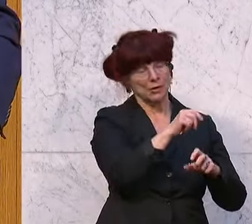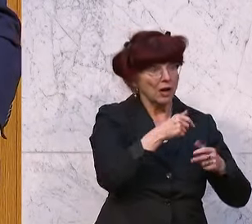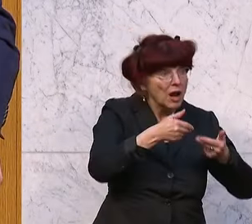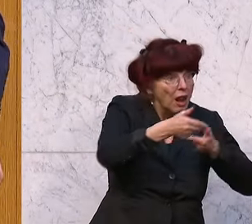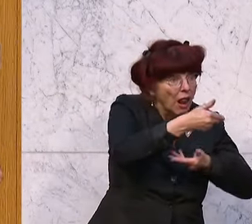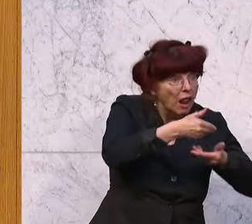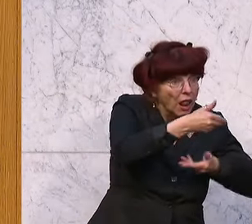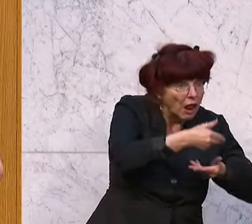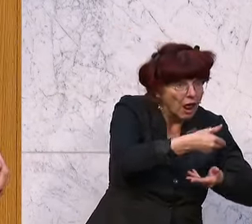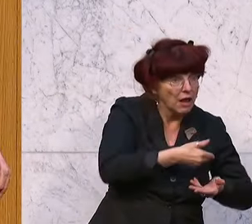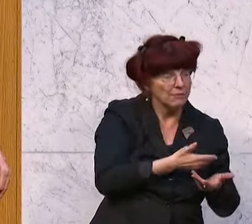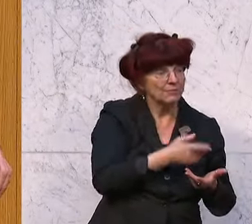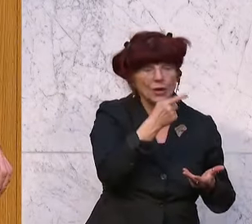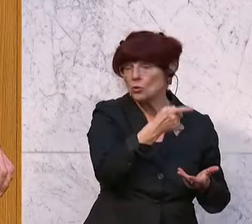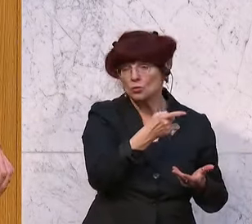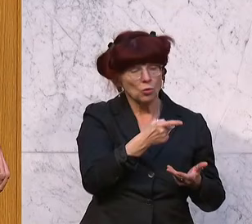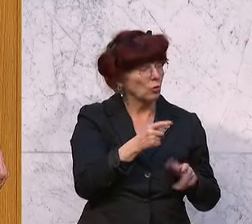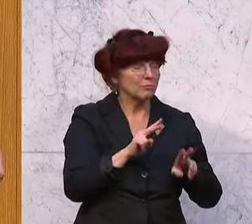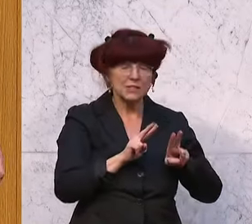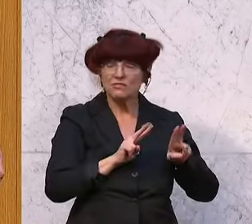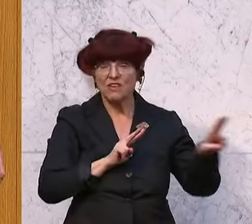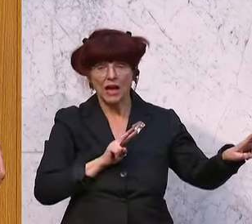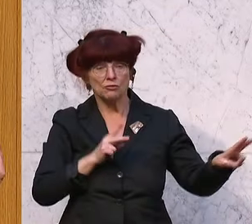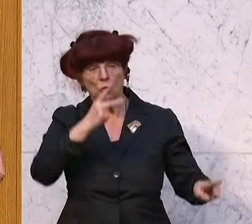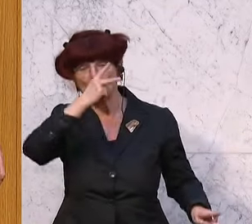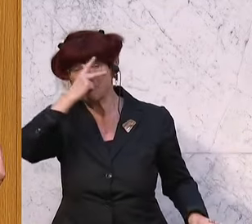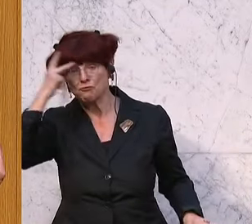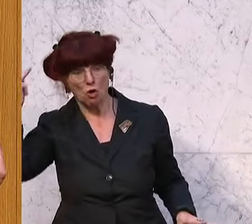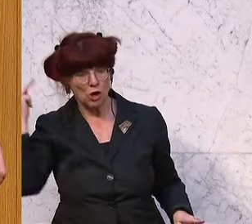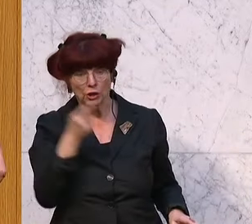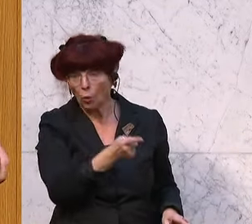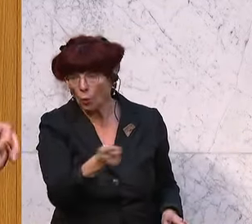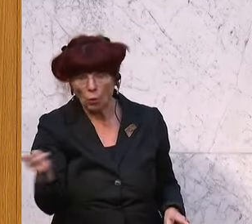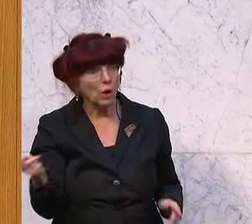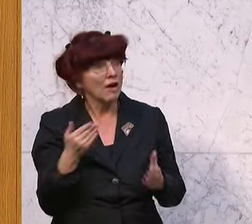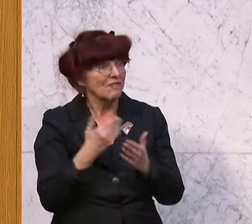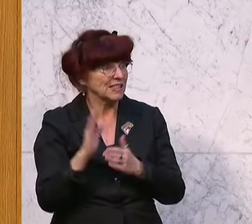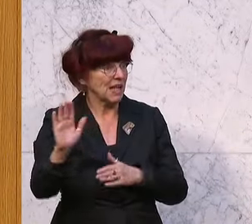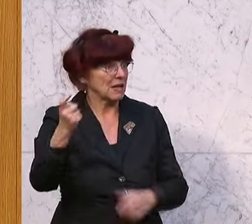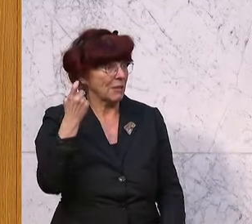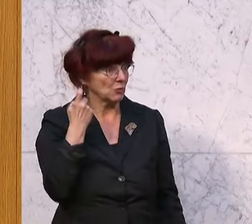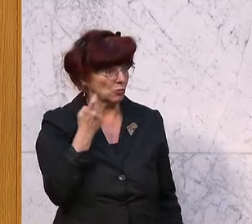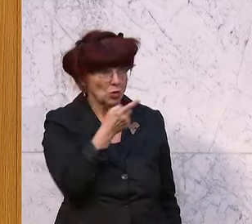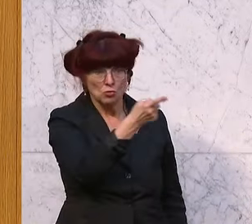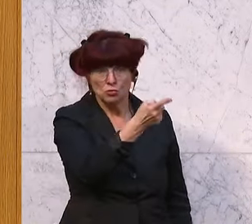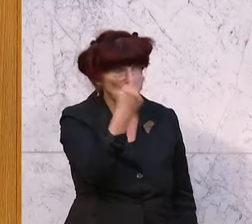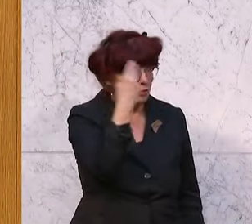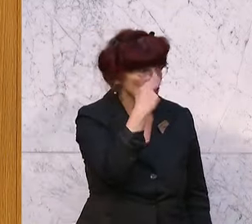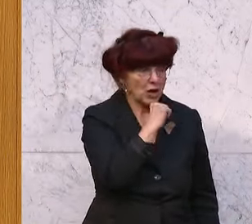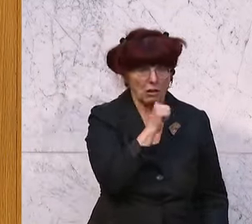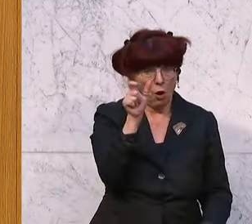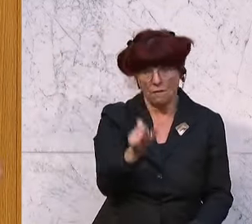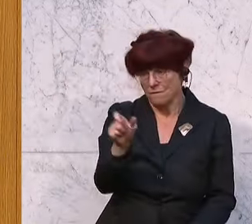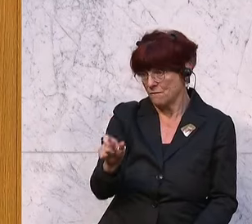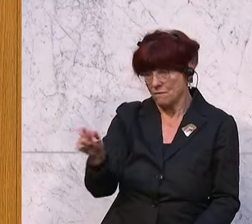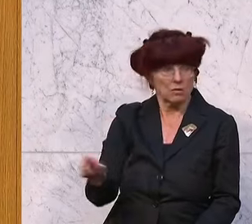ganz weit weg von dem, was die Bevölkerung denkt und können gar nichts davon nachvollziehen. Und was Sie auch nicht nachvollziehen